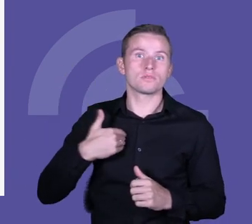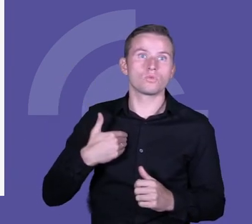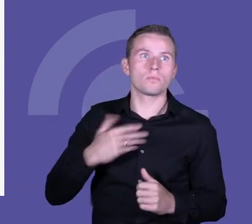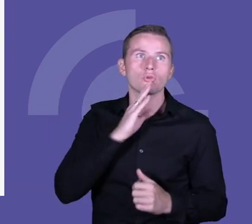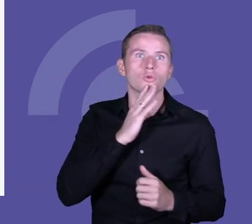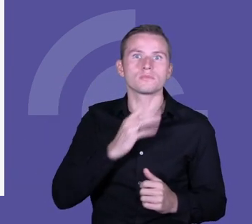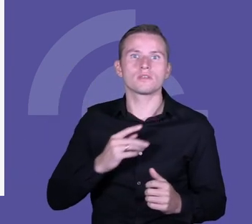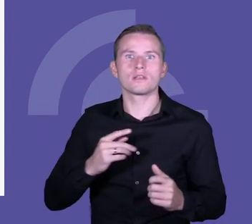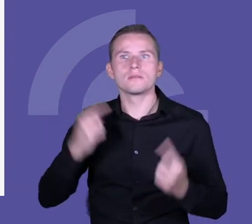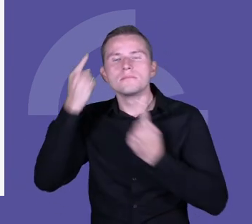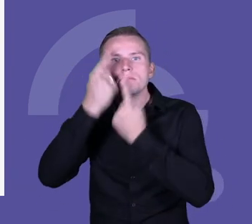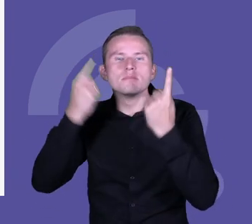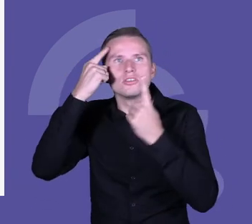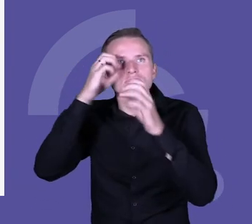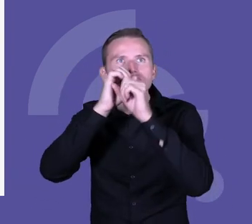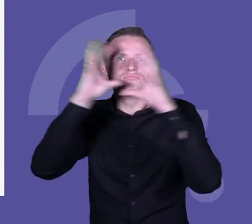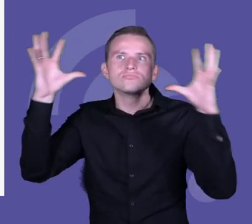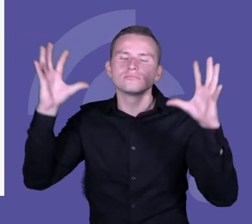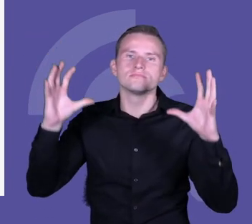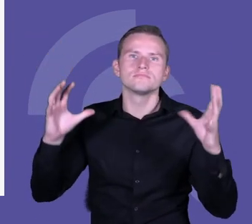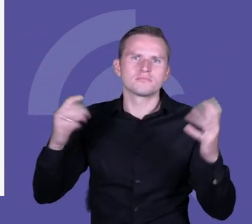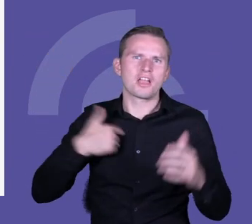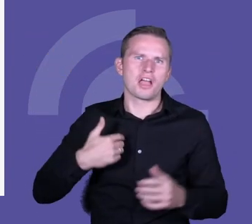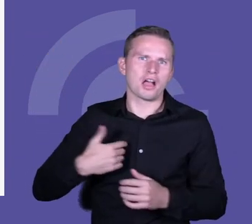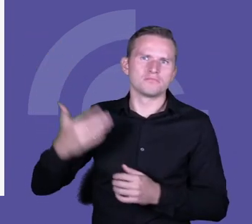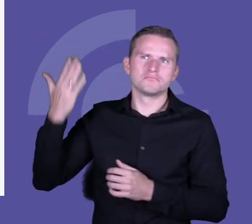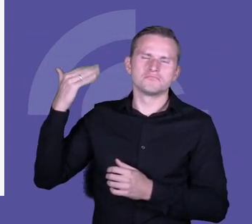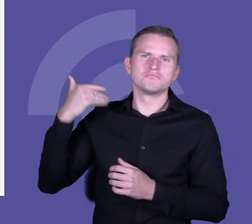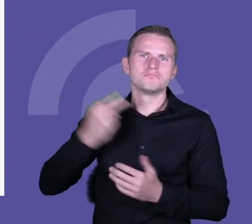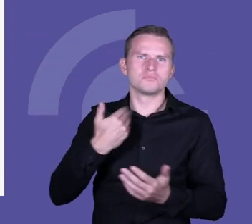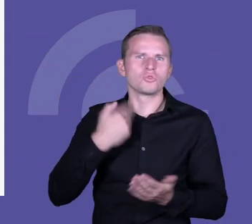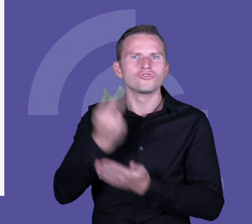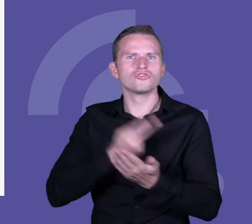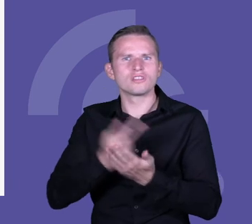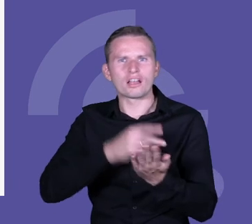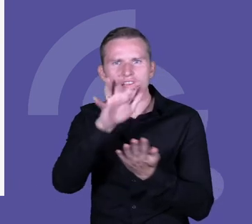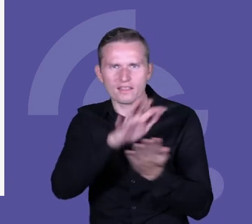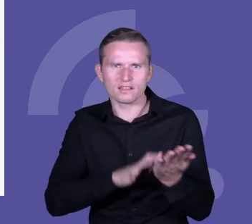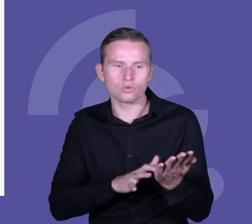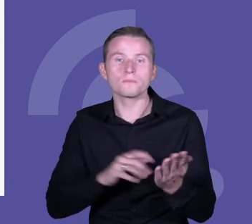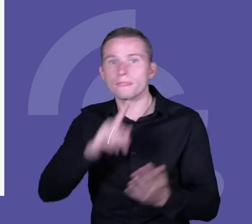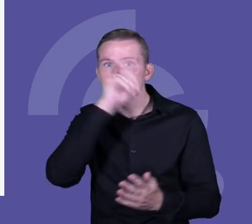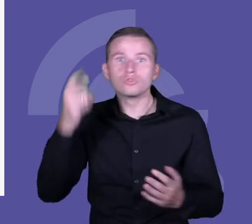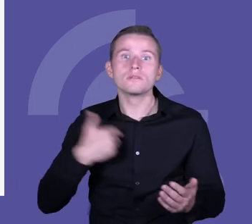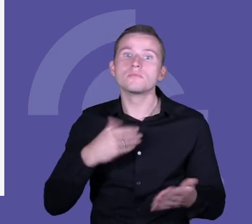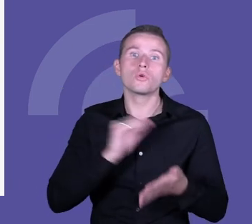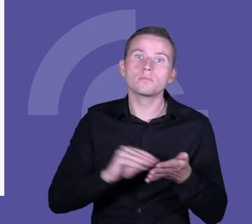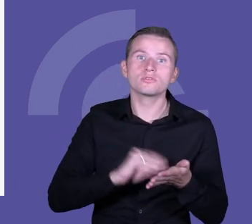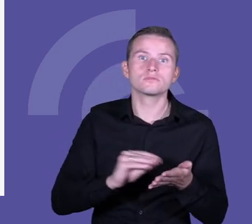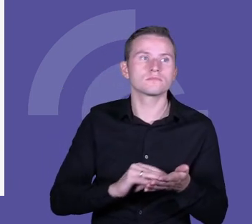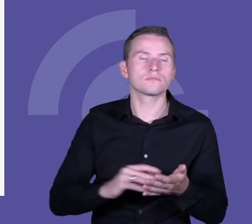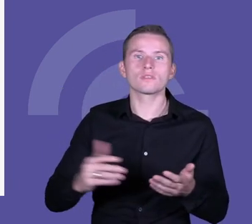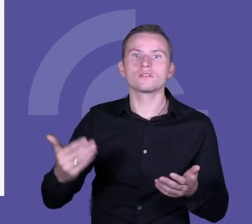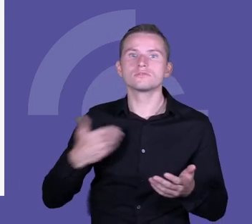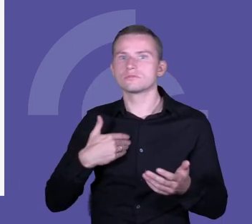czytałem takie sprzed, sprzed prawie wielu lat, takie na przykład artykuły, że ludzie pisali w czasie, jak wprowadzono tablicę,